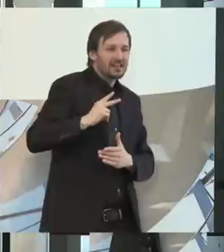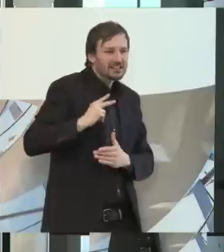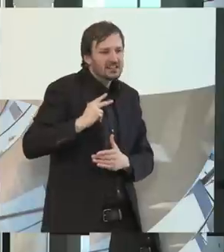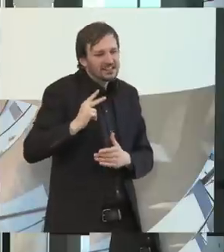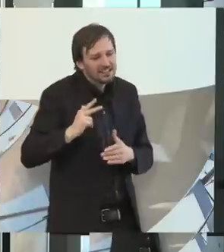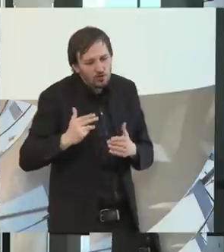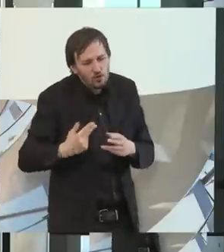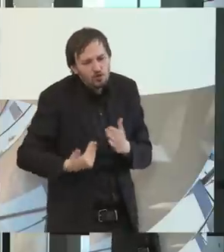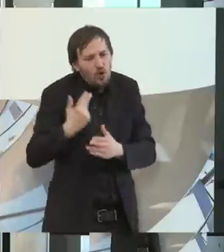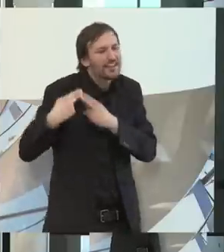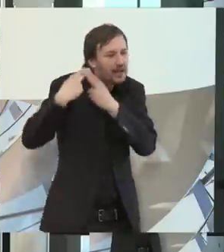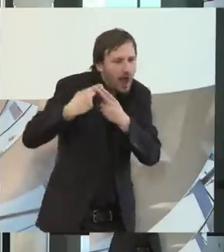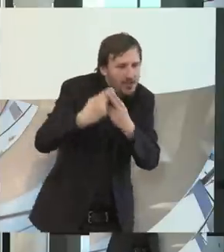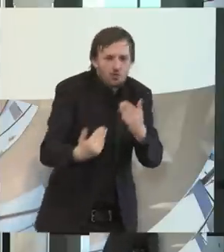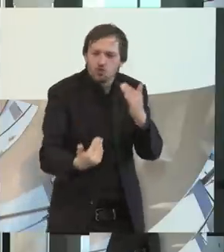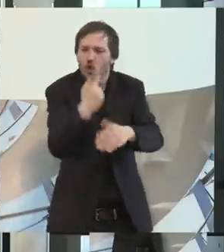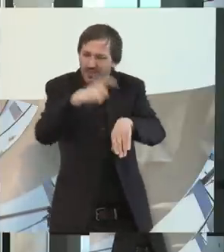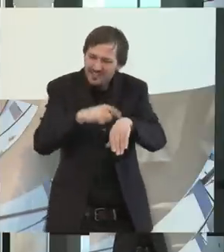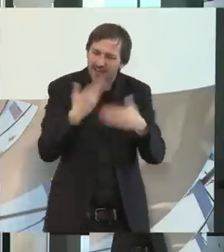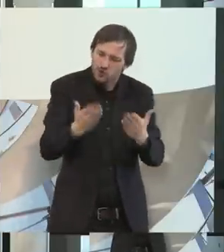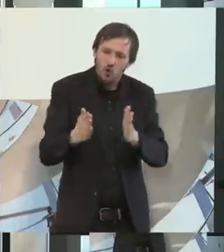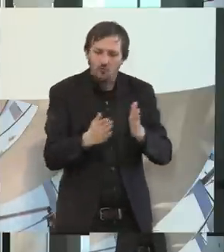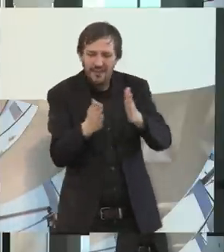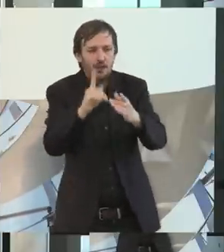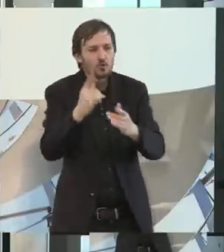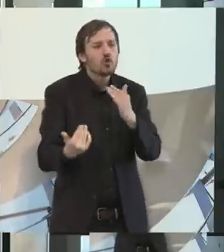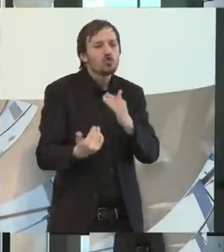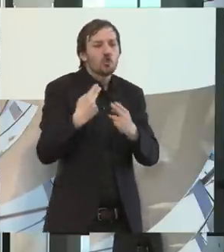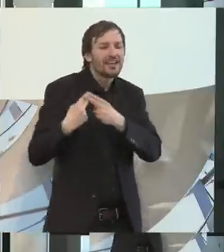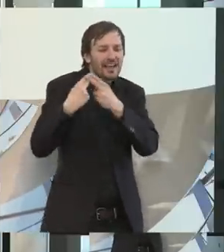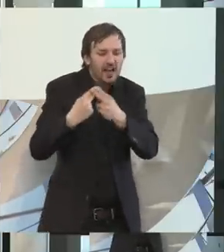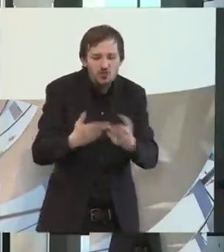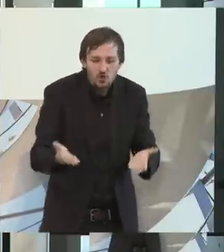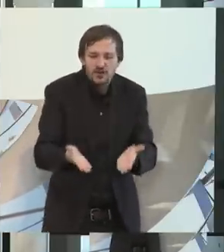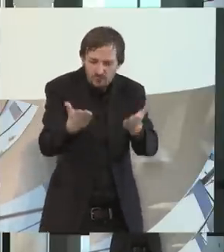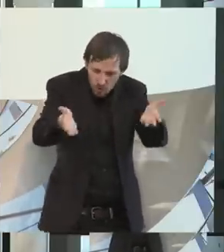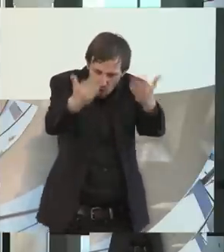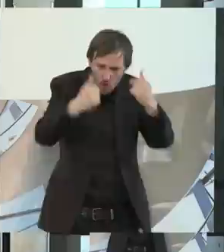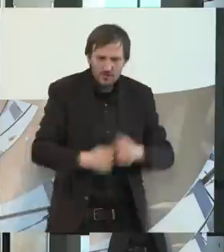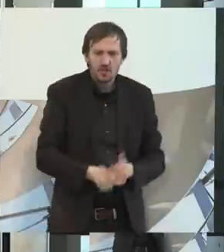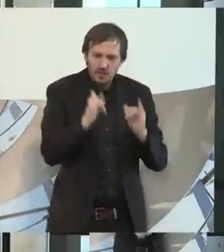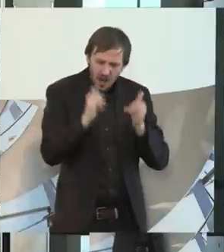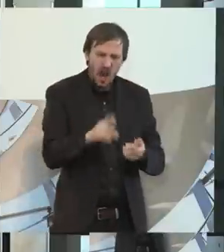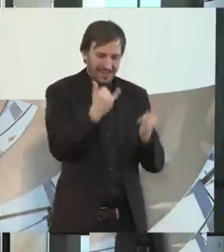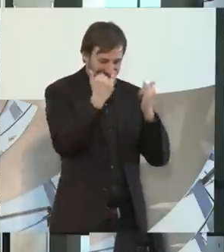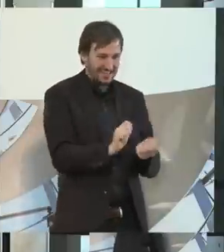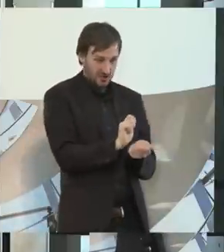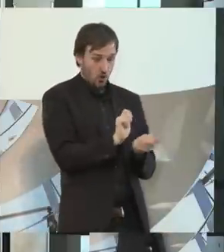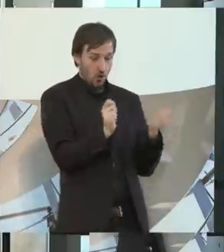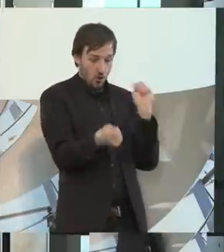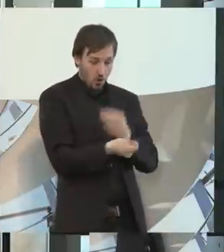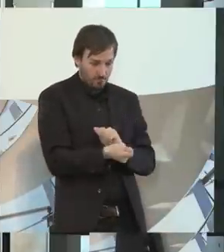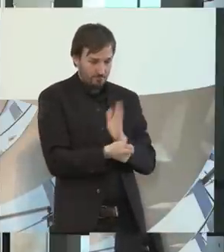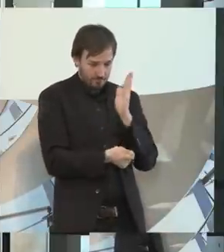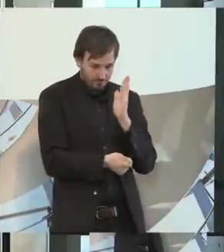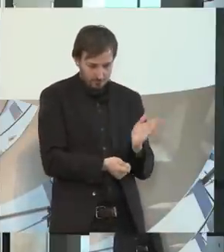Wir müssen dieser Generation auf die Beine helfen, nämlich genau in der Form, dass wir klar und deutlich sagen, jawohl, da legen wir den Schalter um und jetzt lassen wir